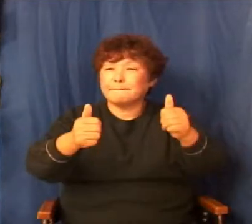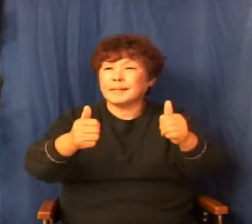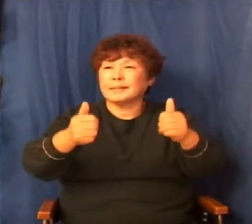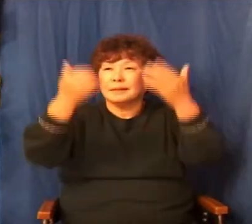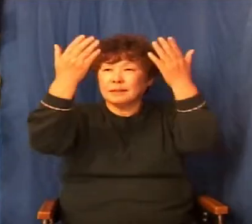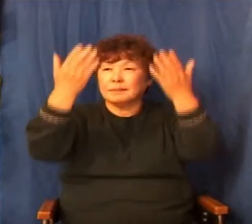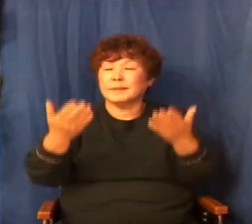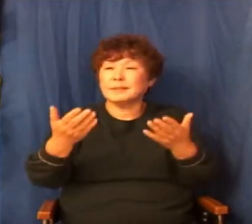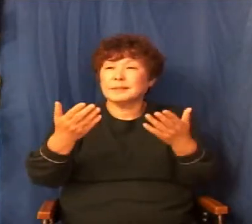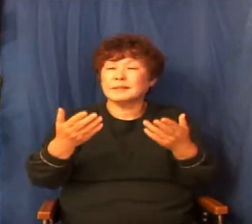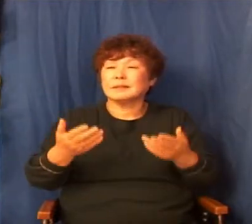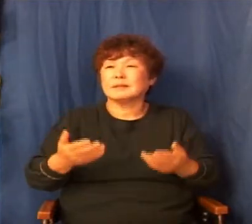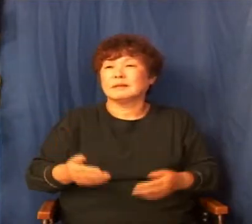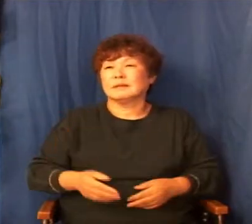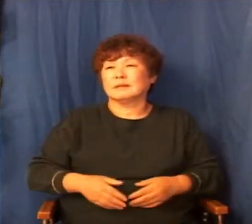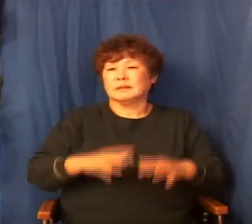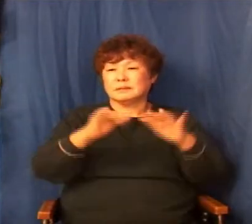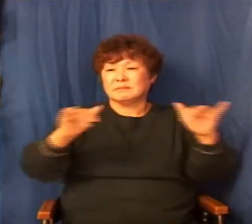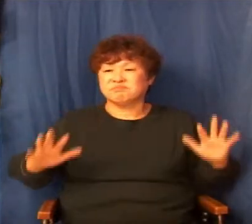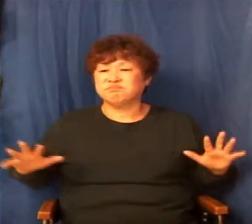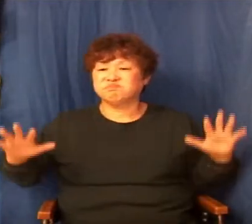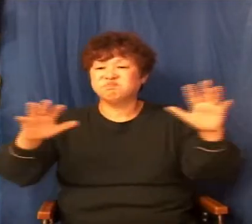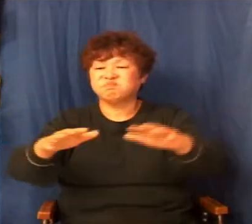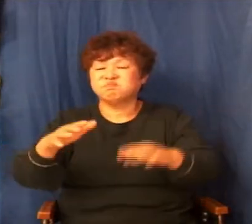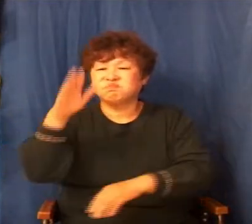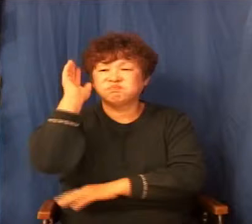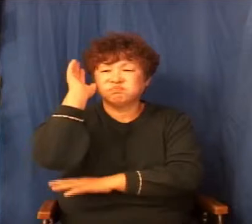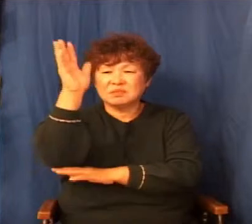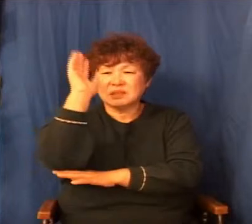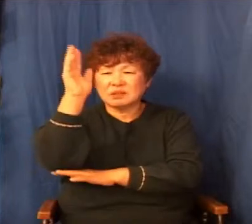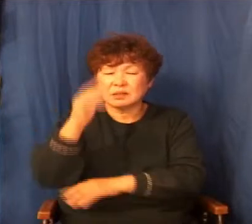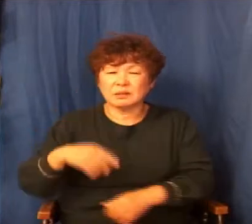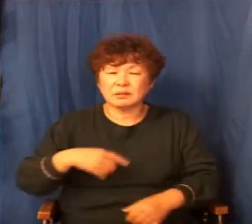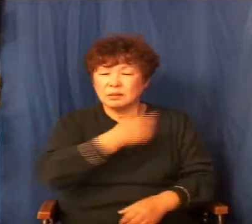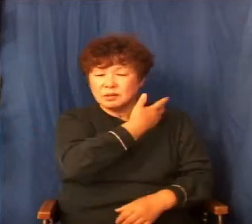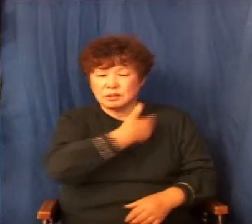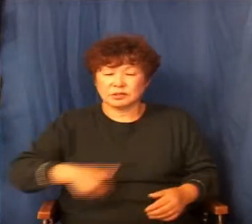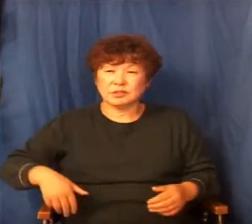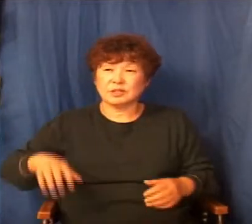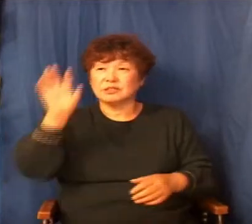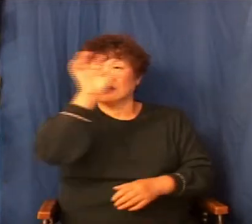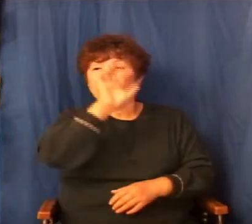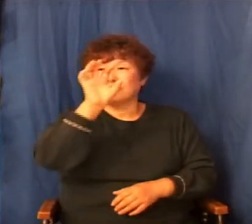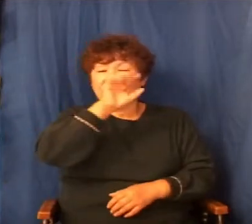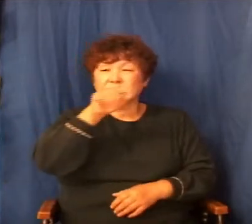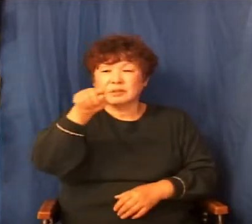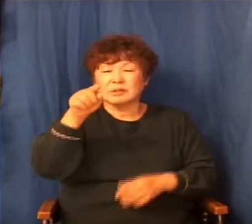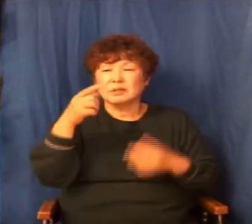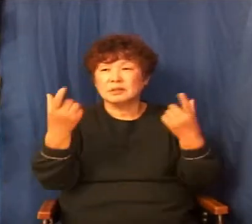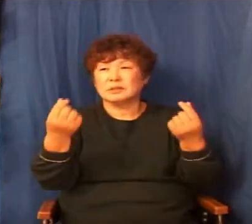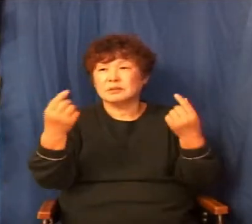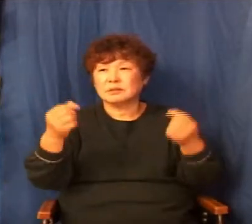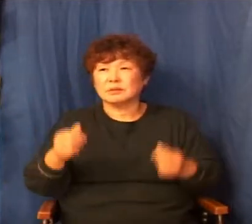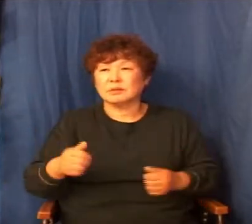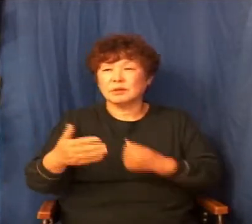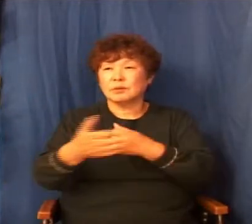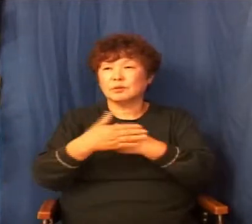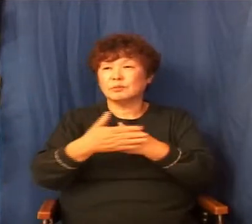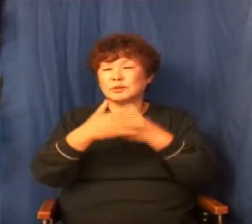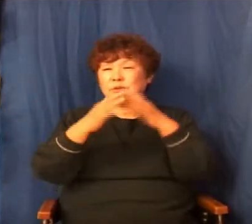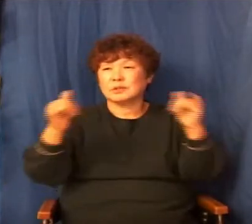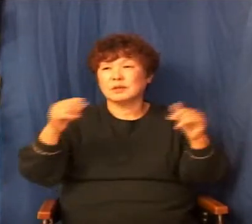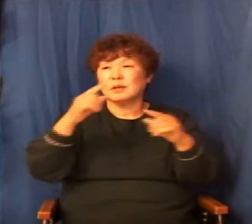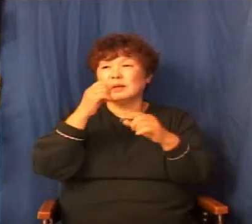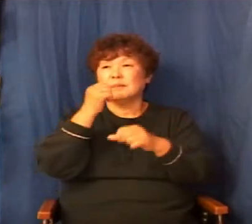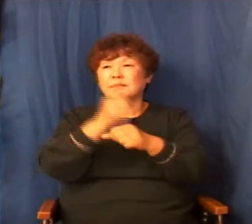놓고 설교하고 제자 훈련해서 그 정도의 어떤 동역자로 만들려면